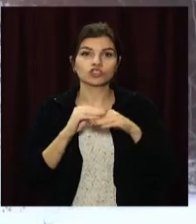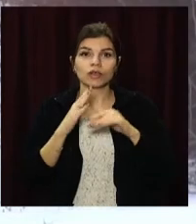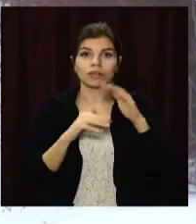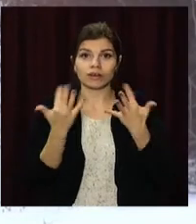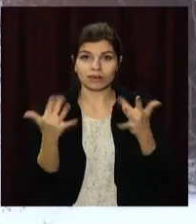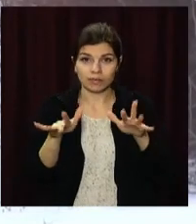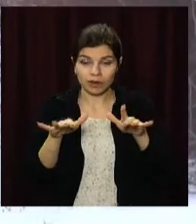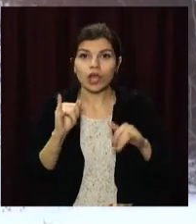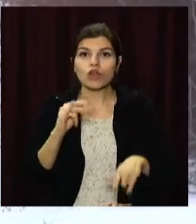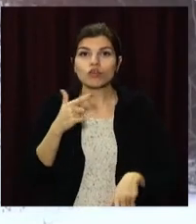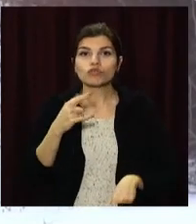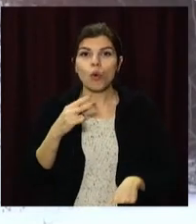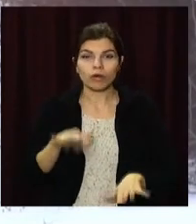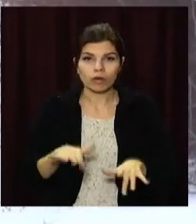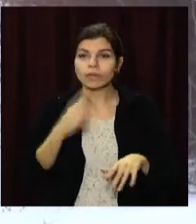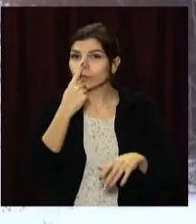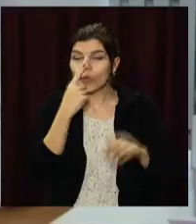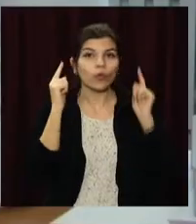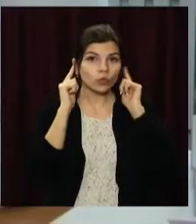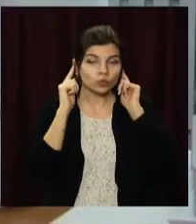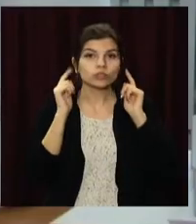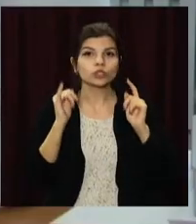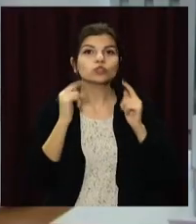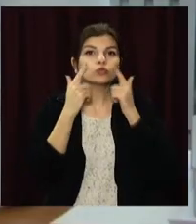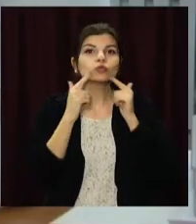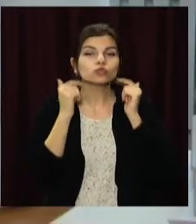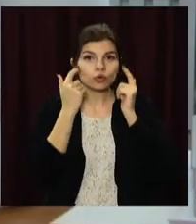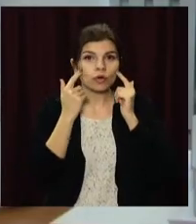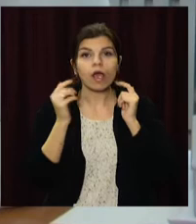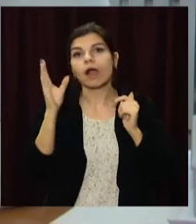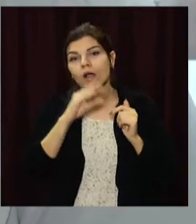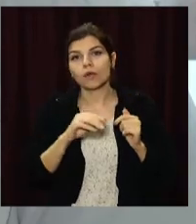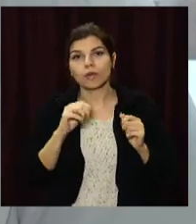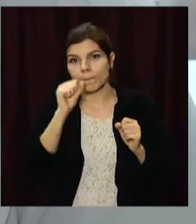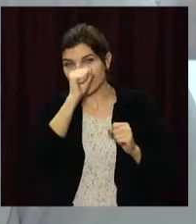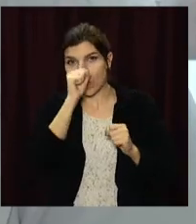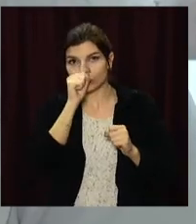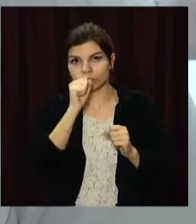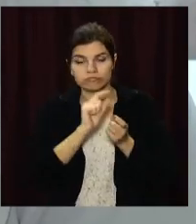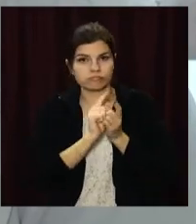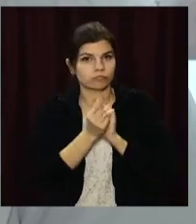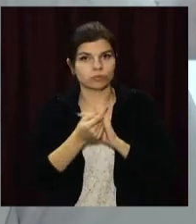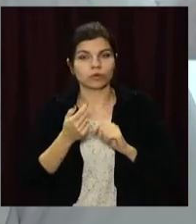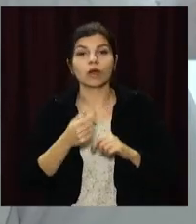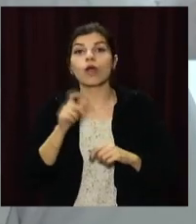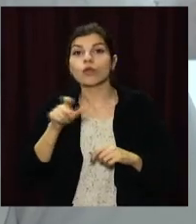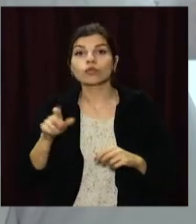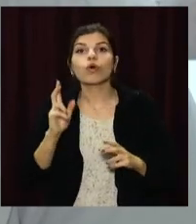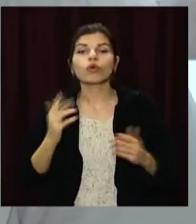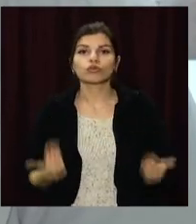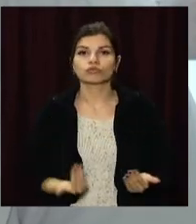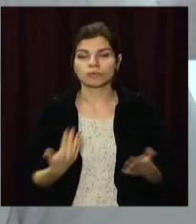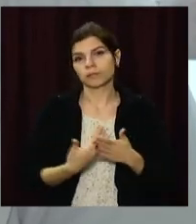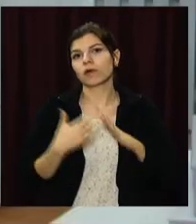ніг та рук, а також ніс, вуха та щоки. Обмороження отримують і люди, які живуть на вулиці.